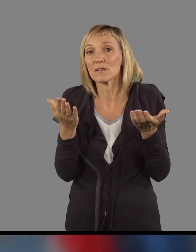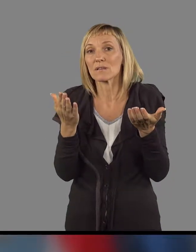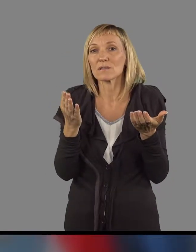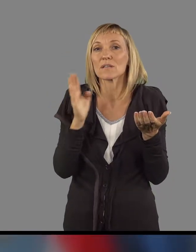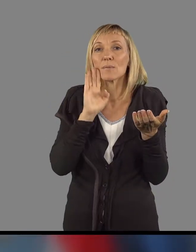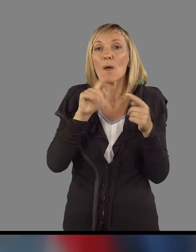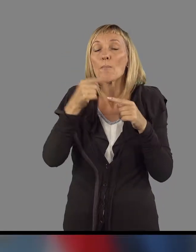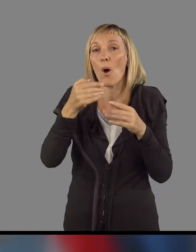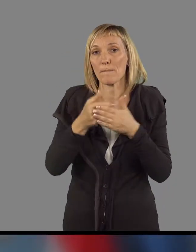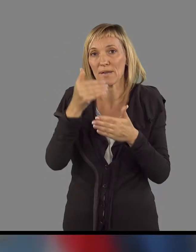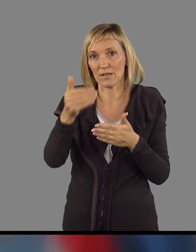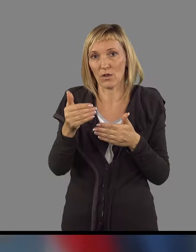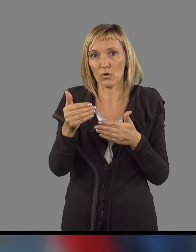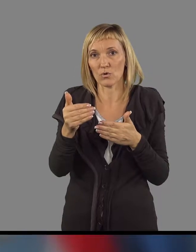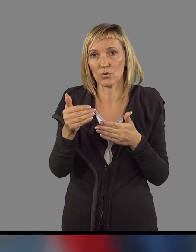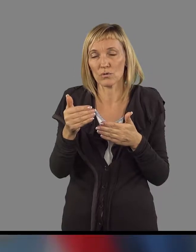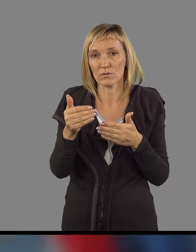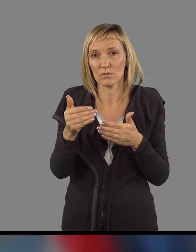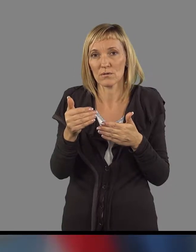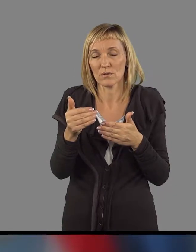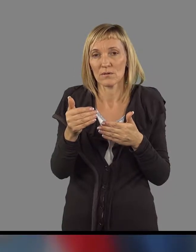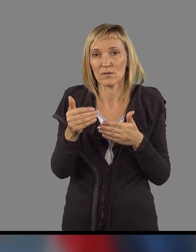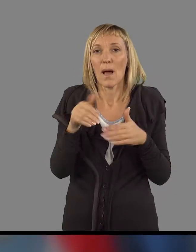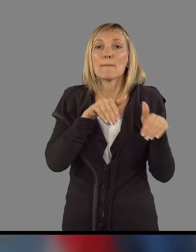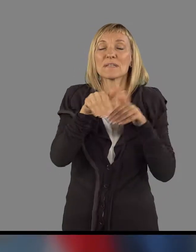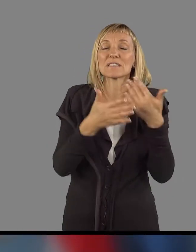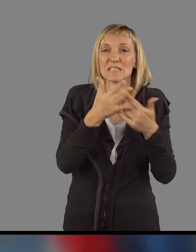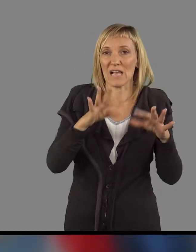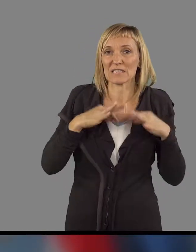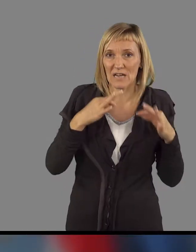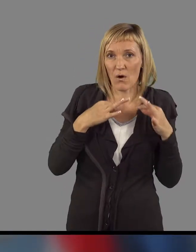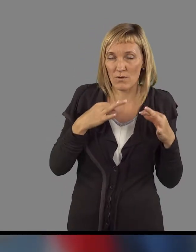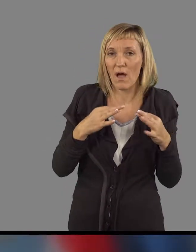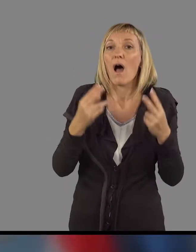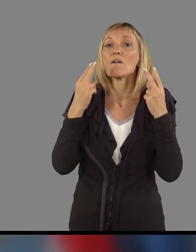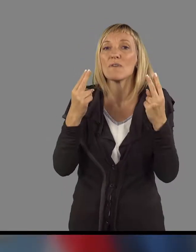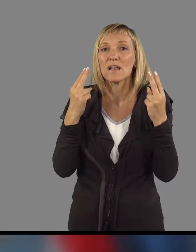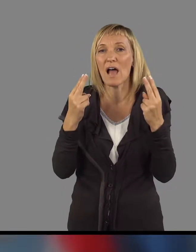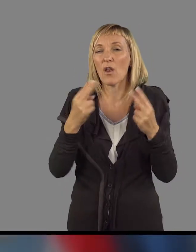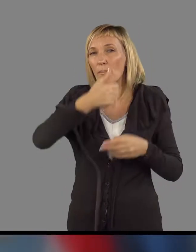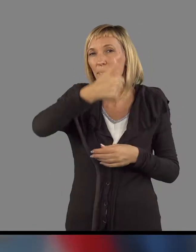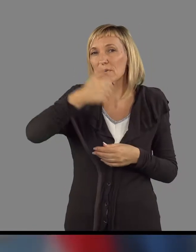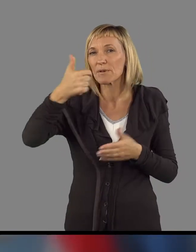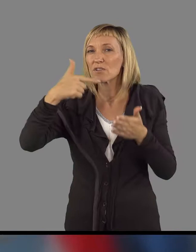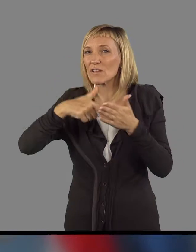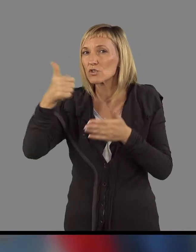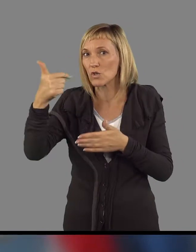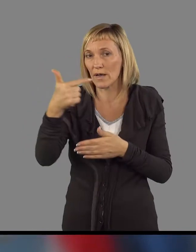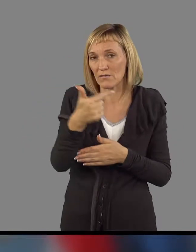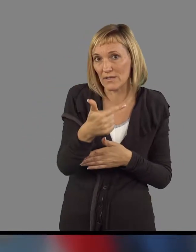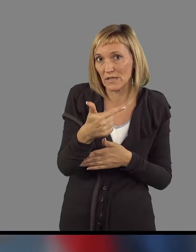po predlogu Ljivice, tako kot tudi po predlogu ministra za zdravje, to stoplo veljavo za 1.1.2021,